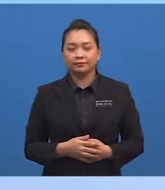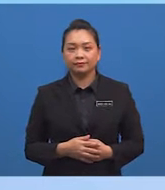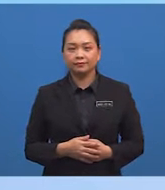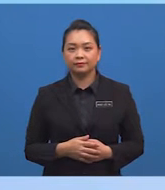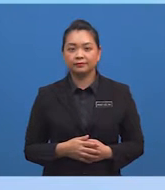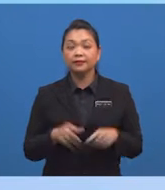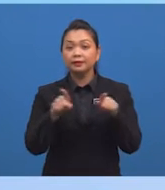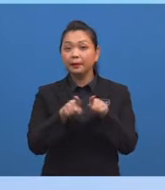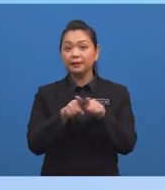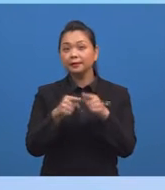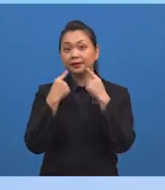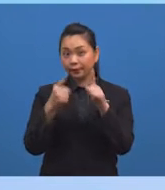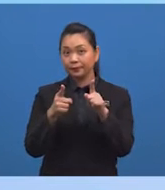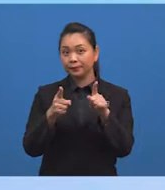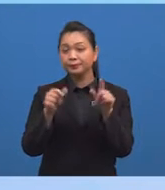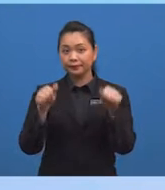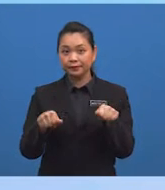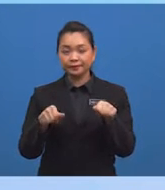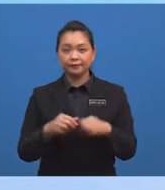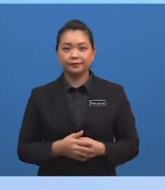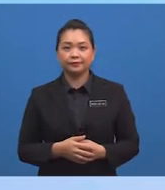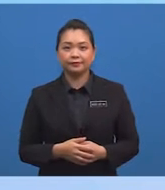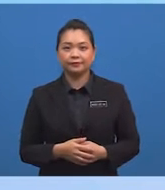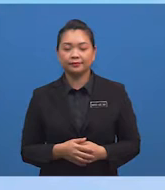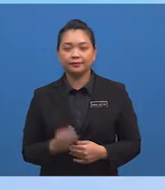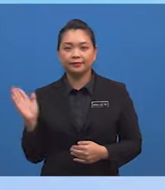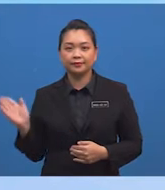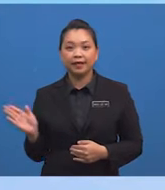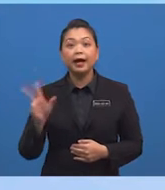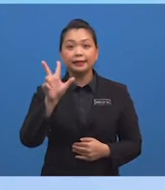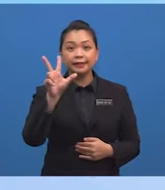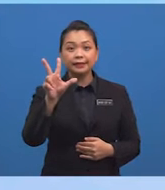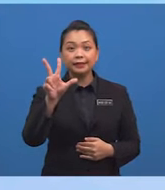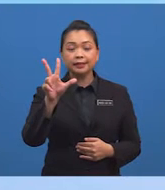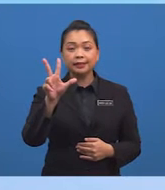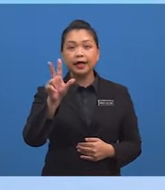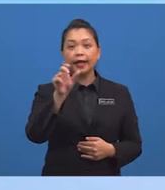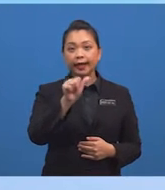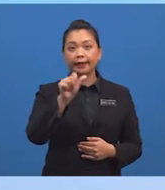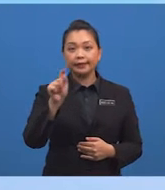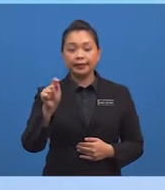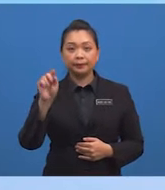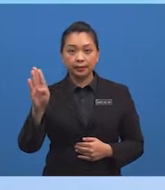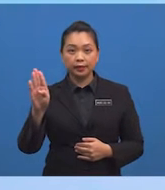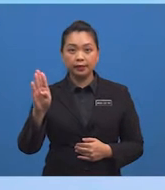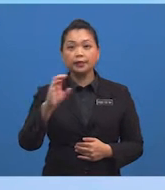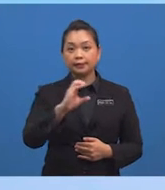sama-sama jawab soalan ini Rajah menunjukkan 3 garis lurus ATB,